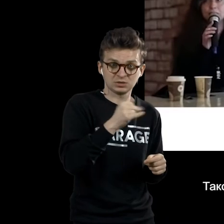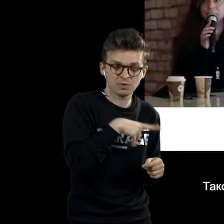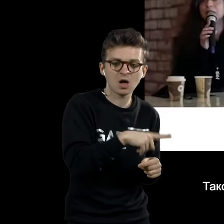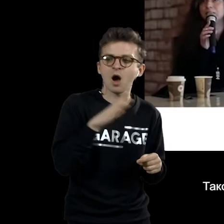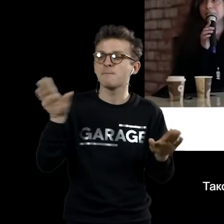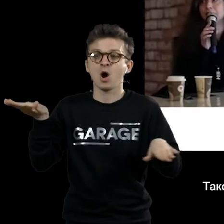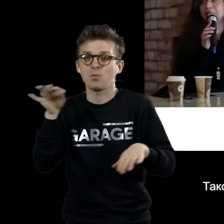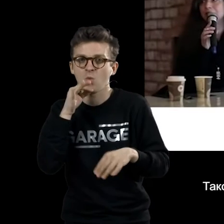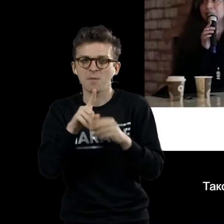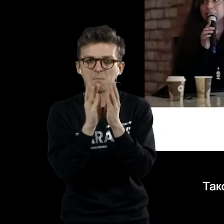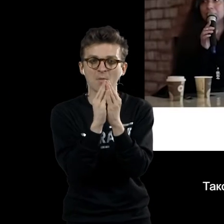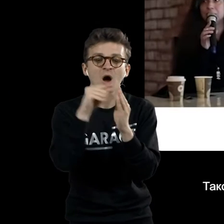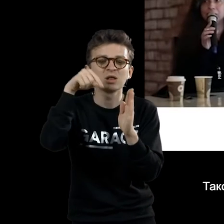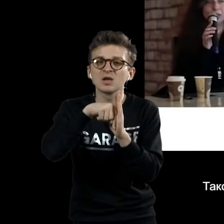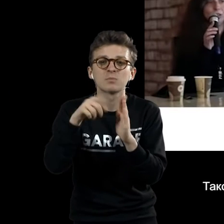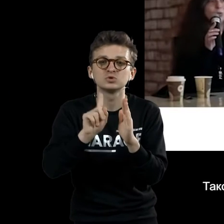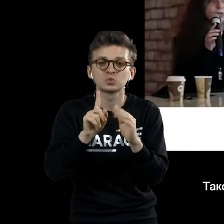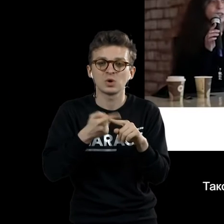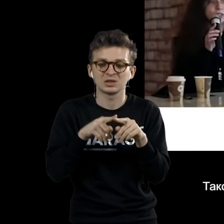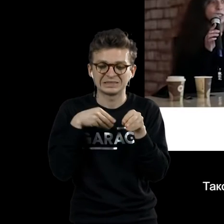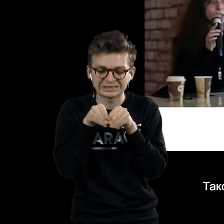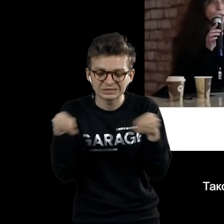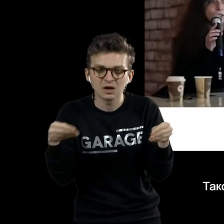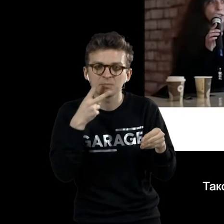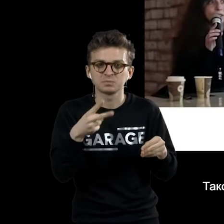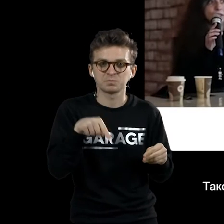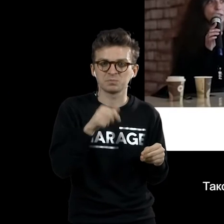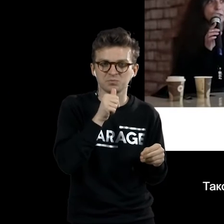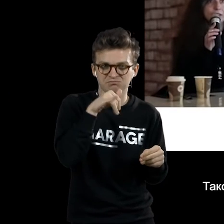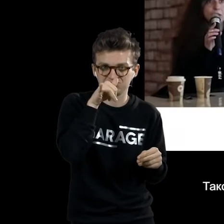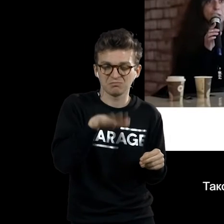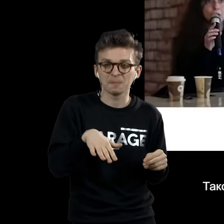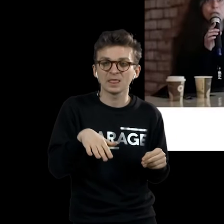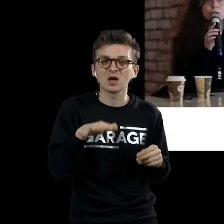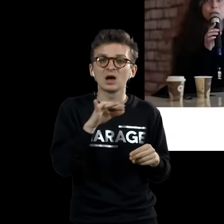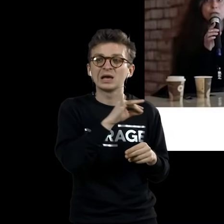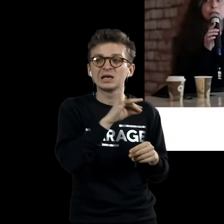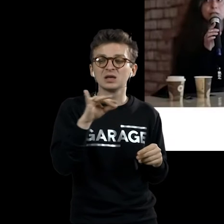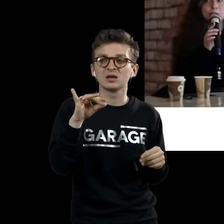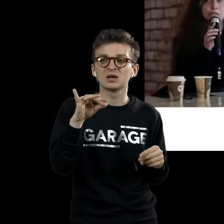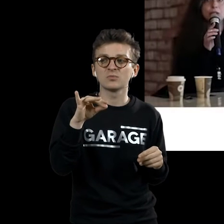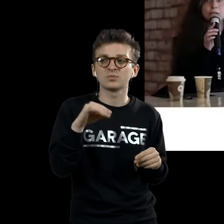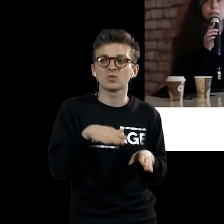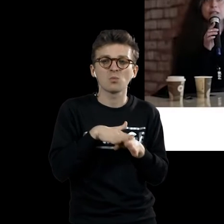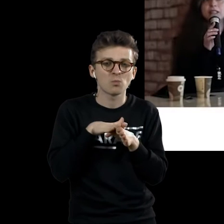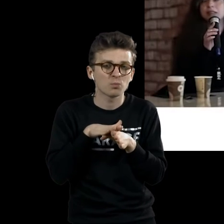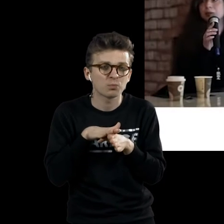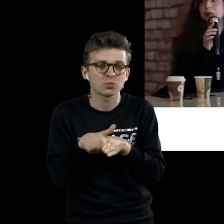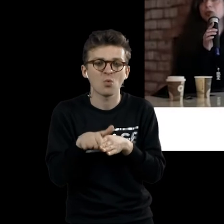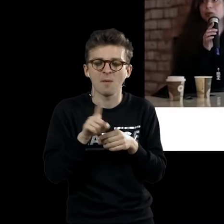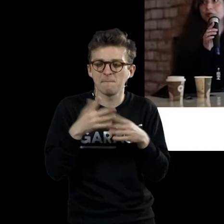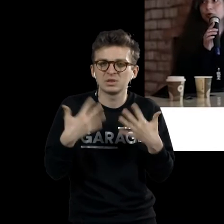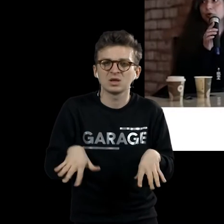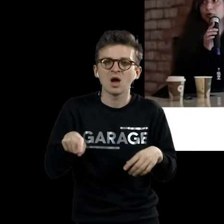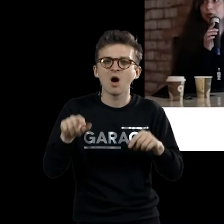действительно вскрытый механизм, или вскрытая, это куколка, и абсолютная потеря